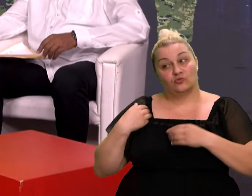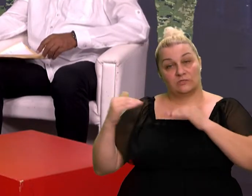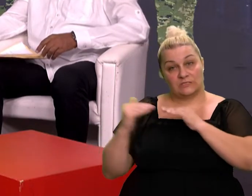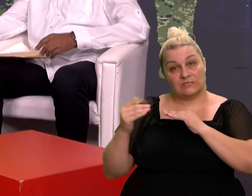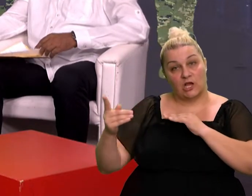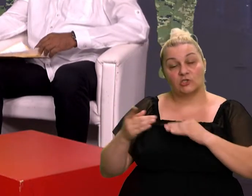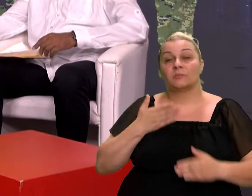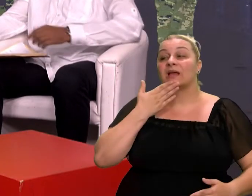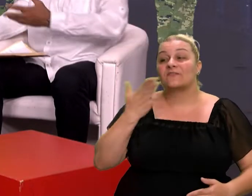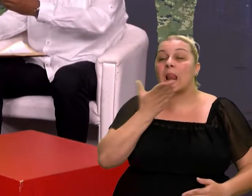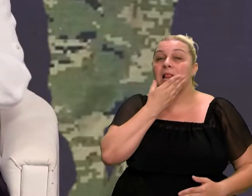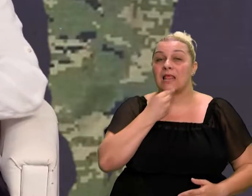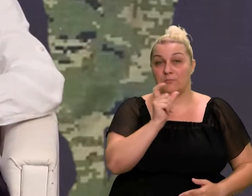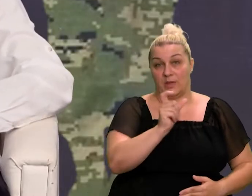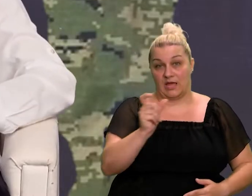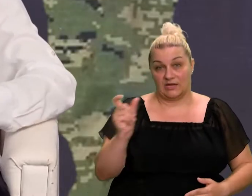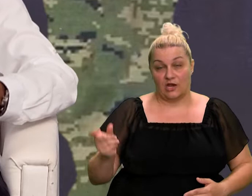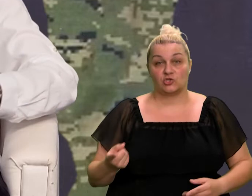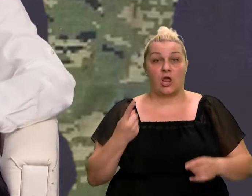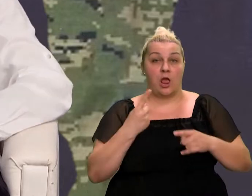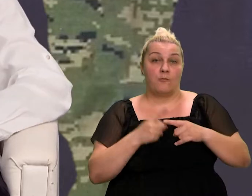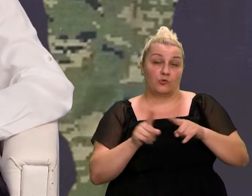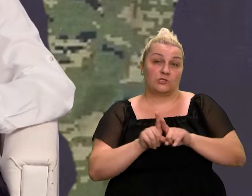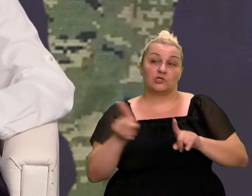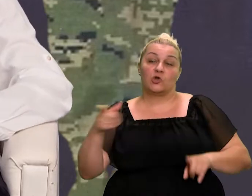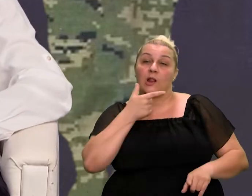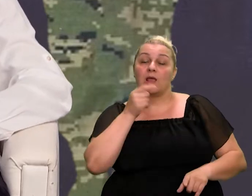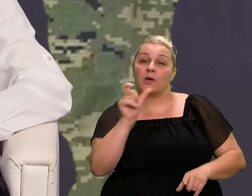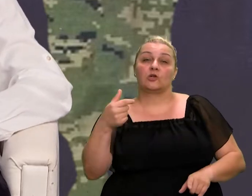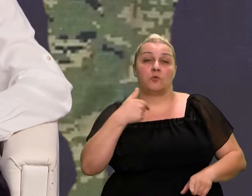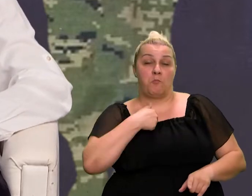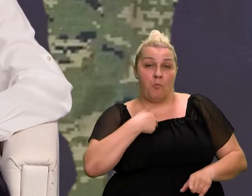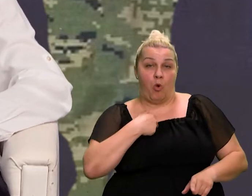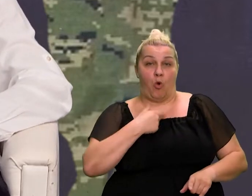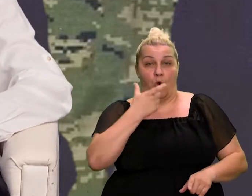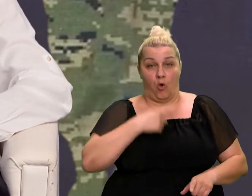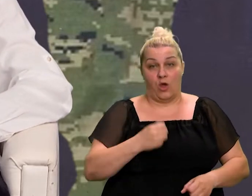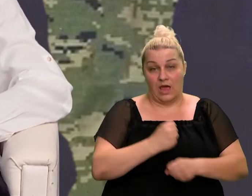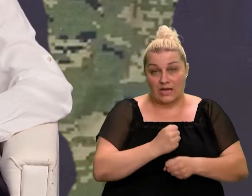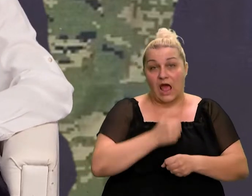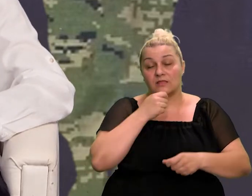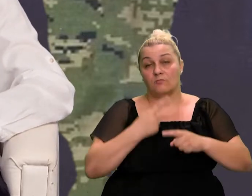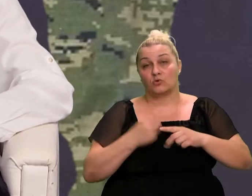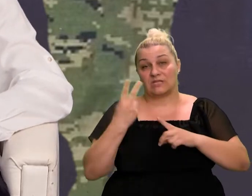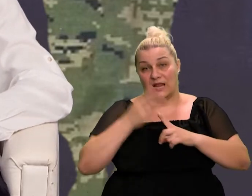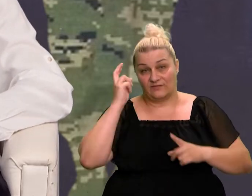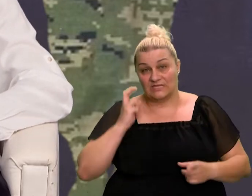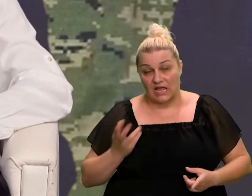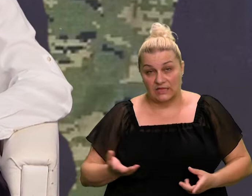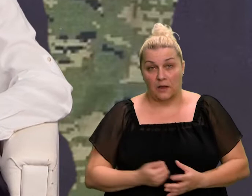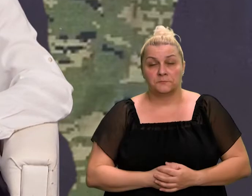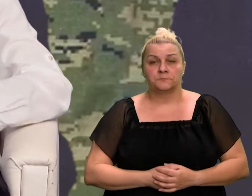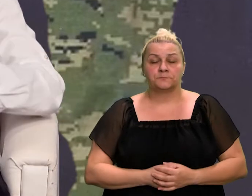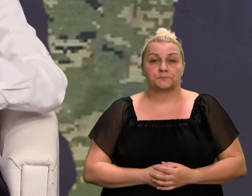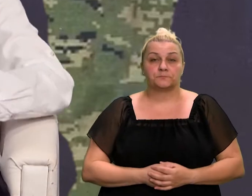na lijepi, biranim riječima, evo za moj rad, za moju malenkost i za ono što televizija je jedan rad i radeće, vjerujem,